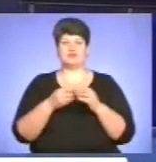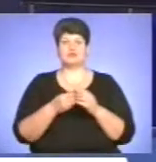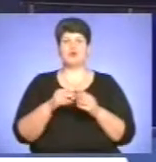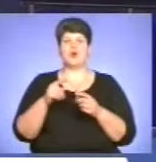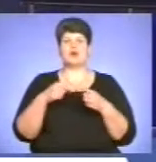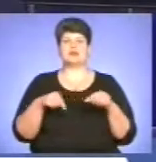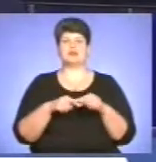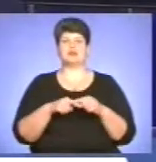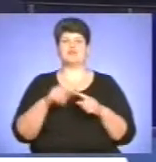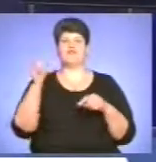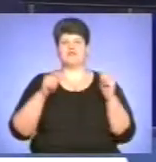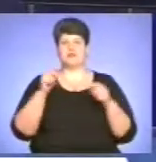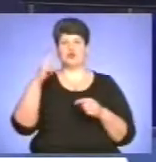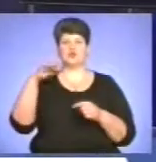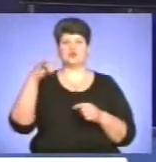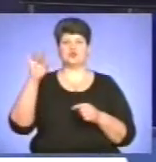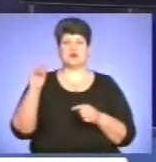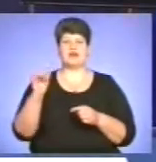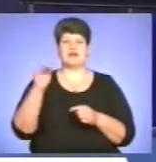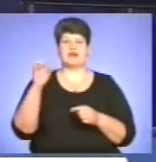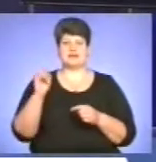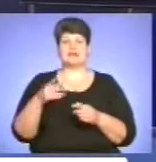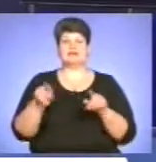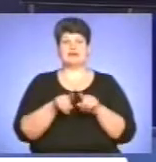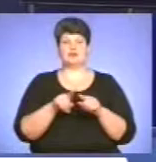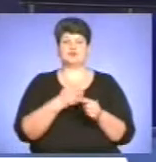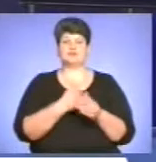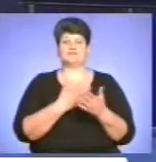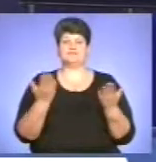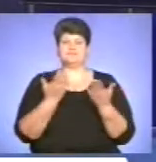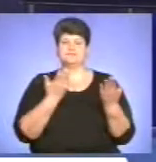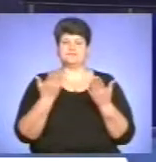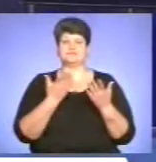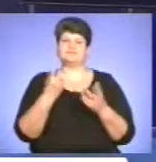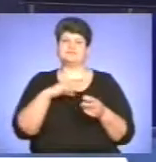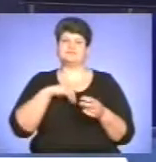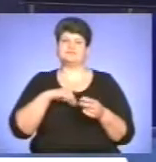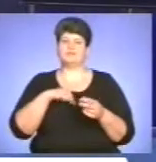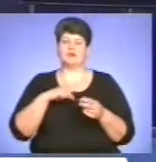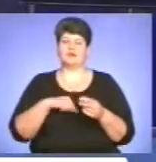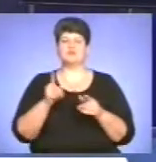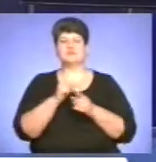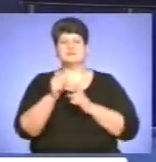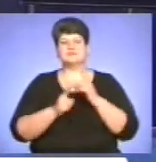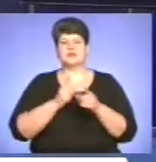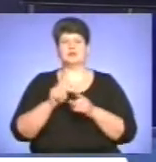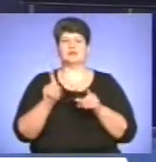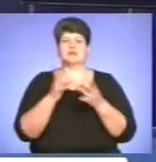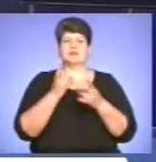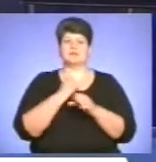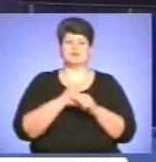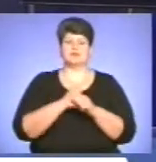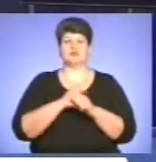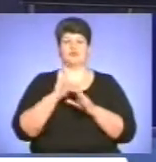«Джурафест». Також тернополяни потребують чтива для душі. Чому змінюються смаки читачів? Що треба зробити, аби стати